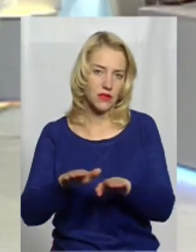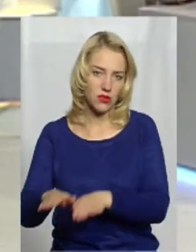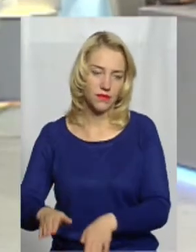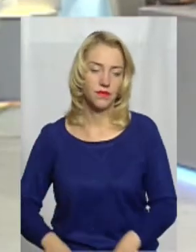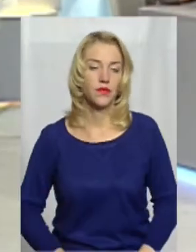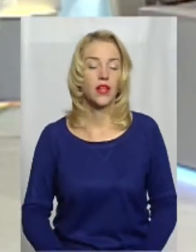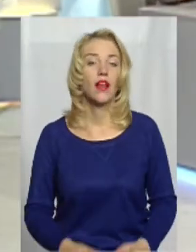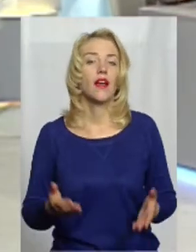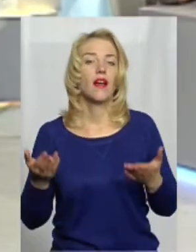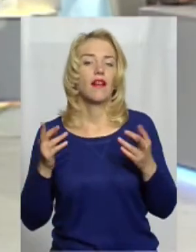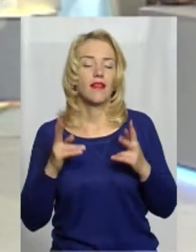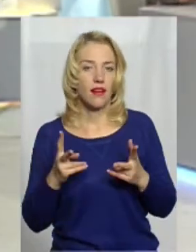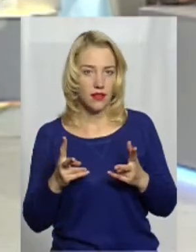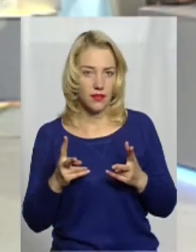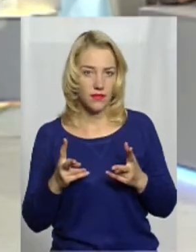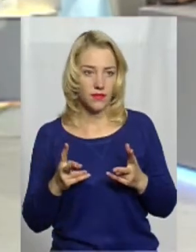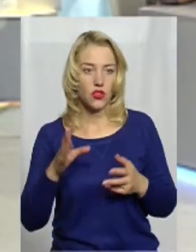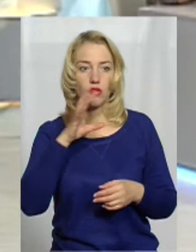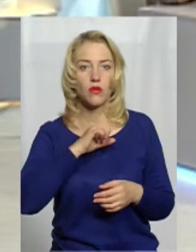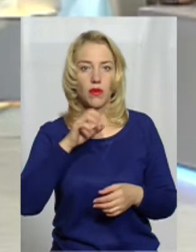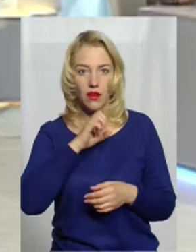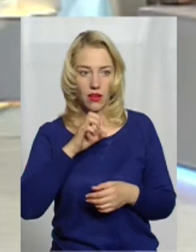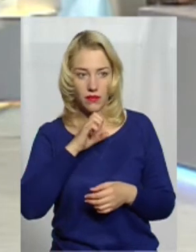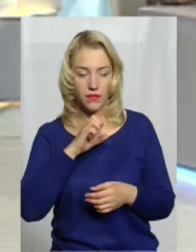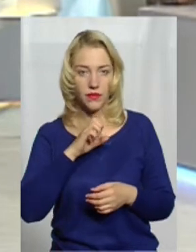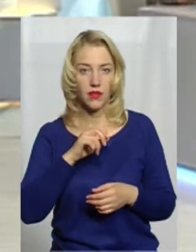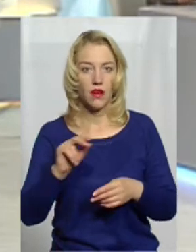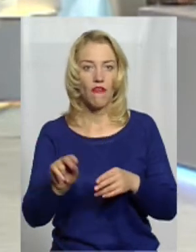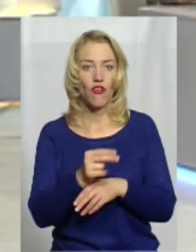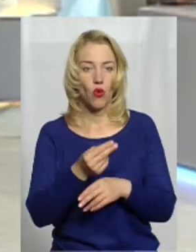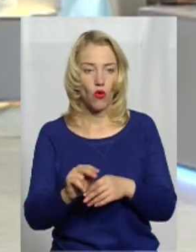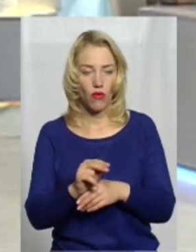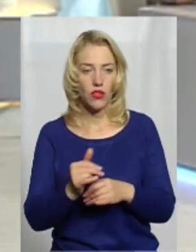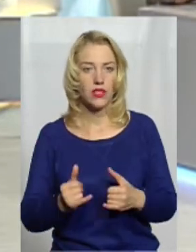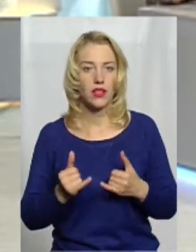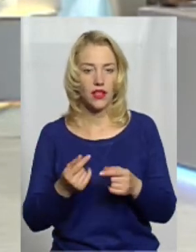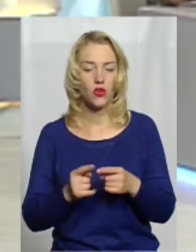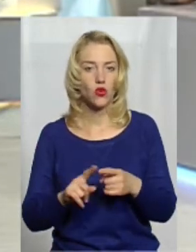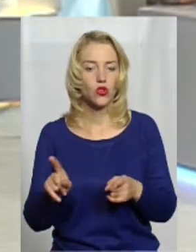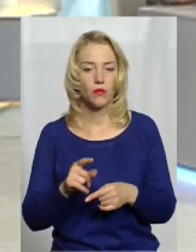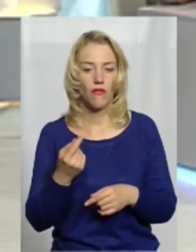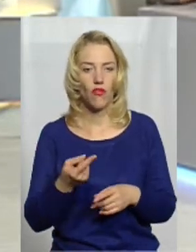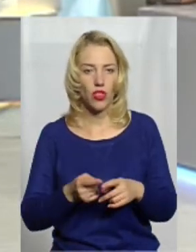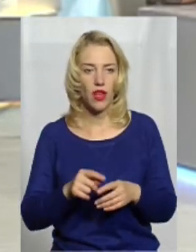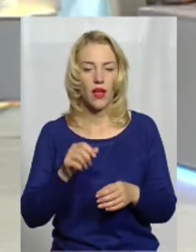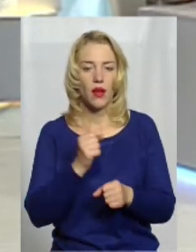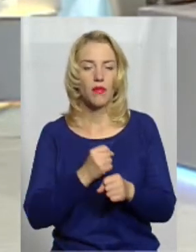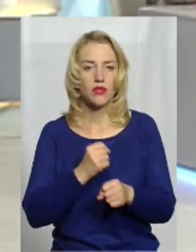Яким чином собака виховується для того, аби вона працювала потім?